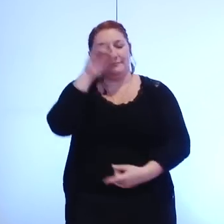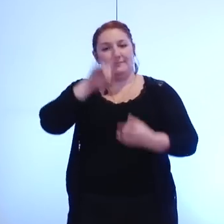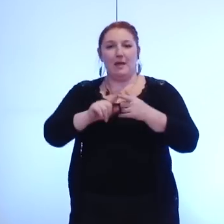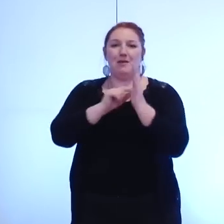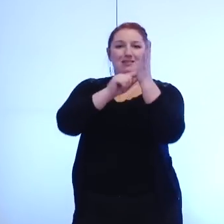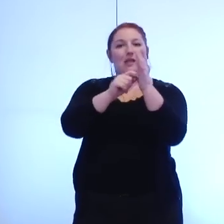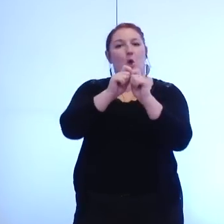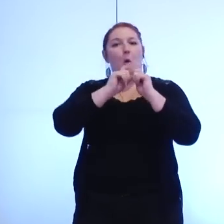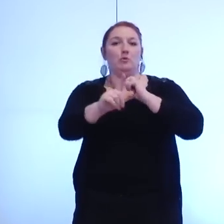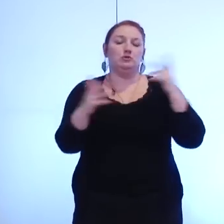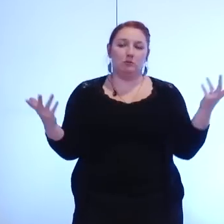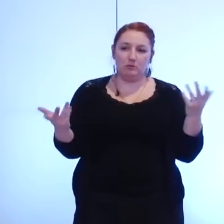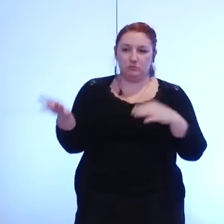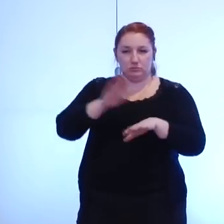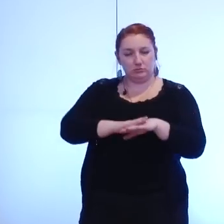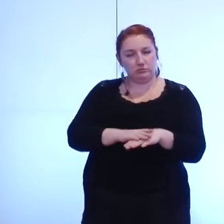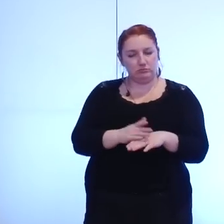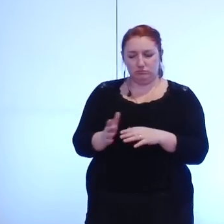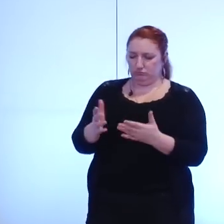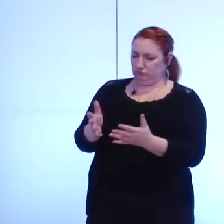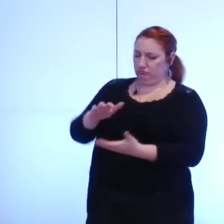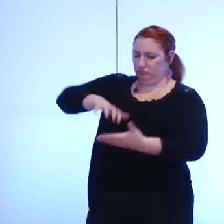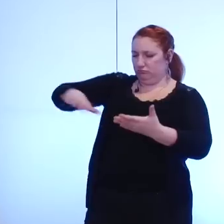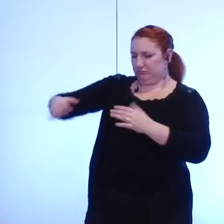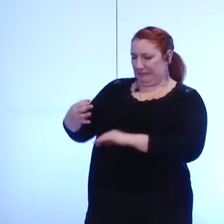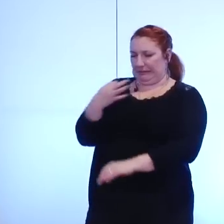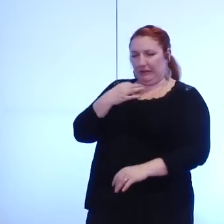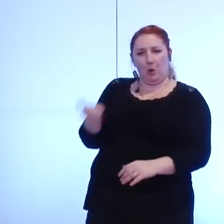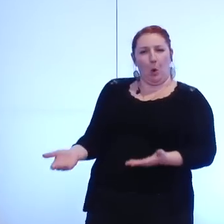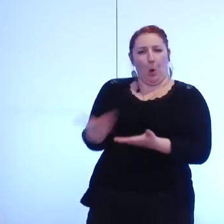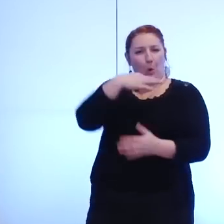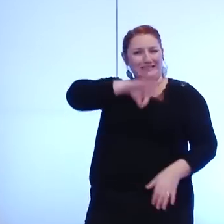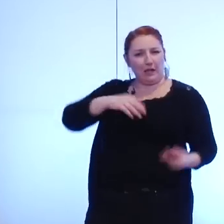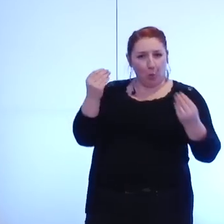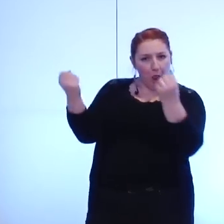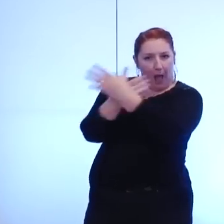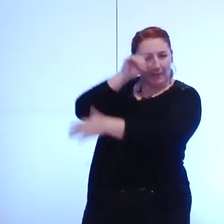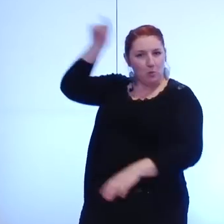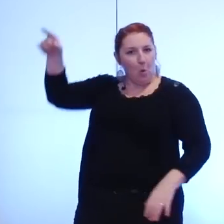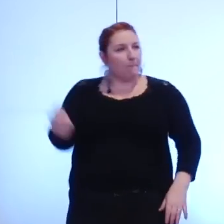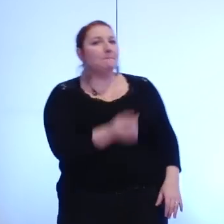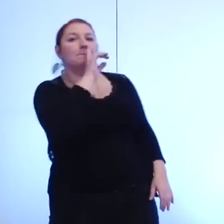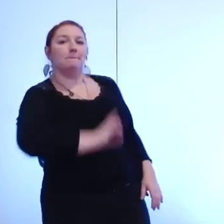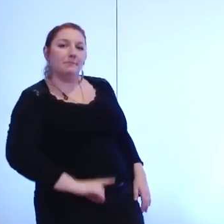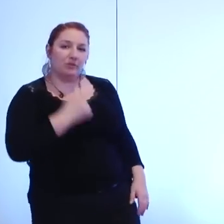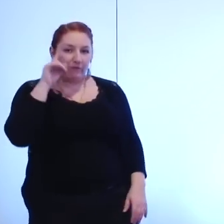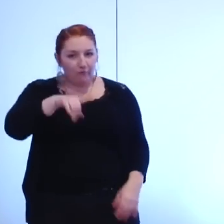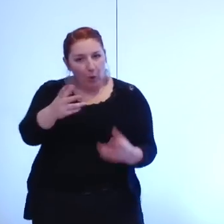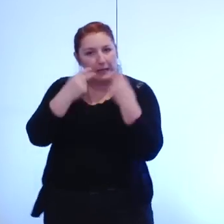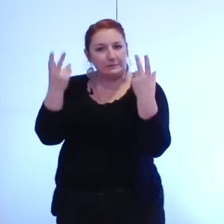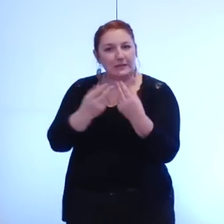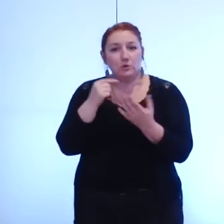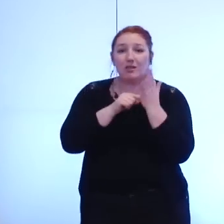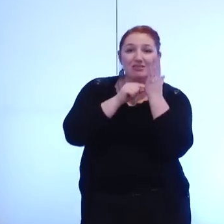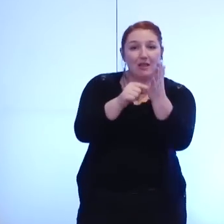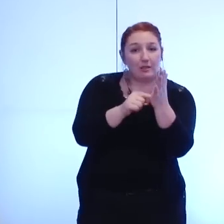dette alors qu'on nous dit que l'essentiel des recettes passe à la métro alors il y a des explications je crois à nous donner les dettes sont